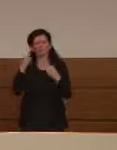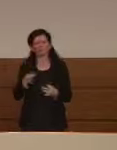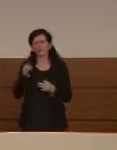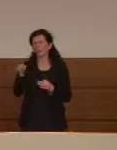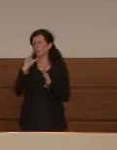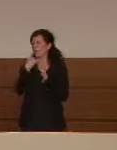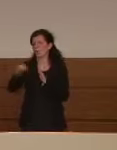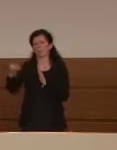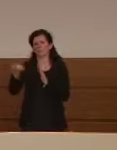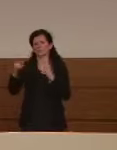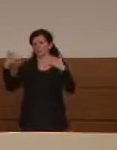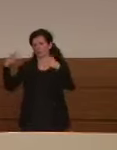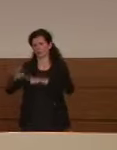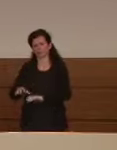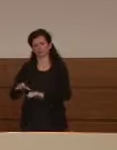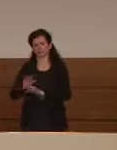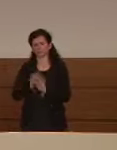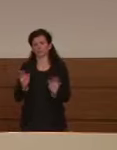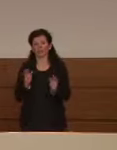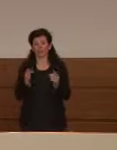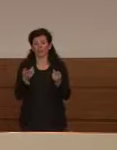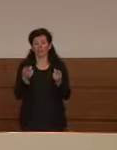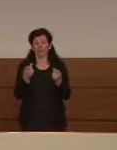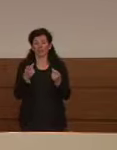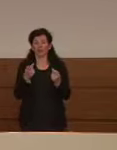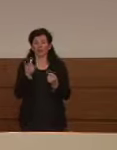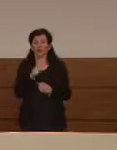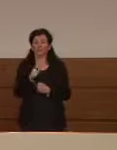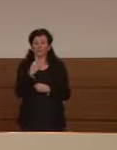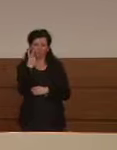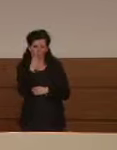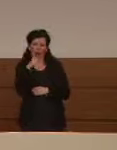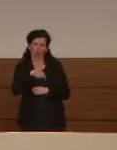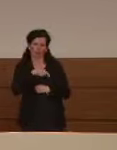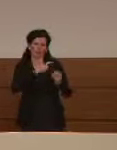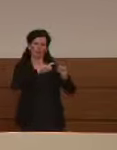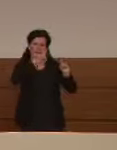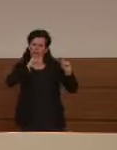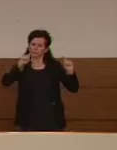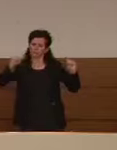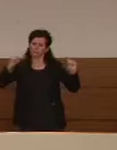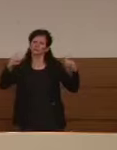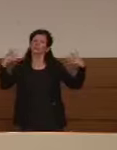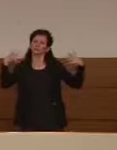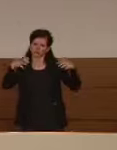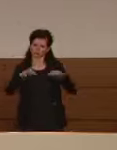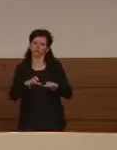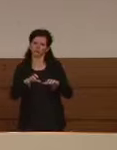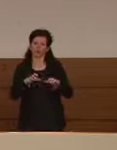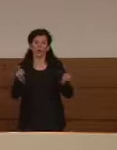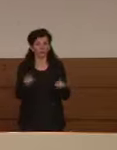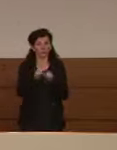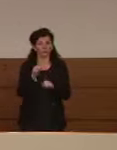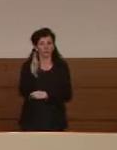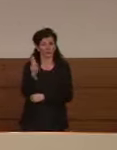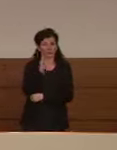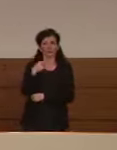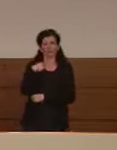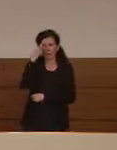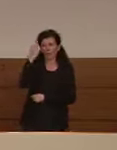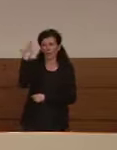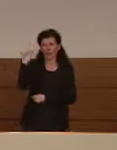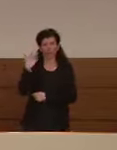questo spiega perché abbiamo un trend che è in leggera diminuzione anche dei decessi fortunatamente perché eravamo arrivati a mille vero Angelo?